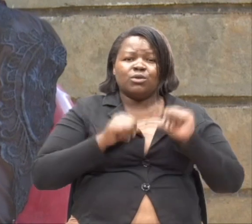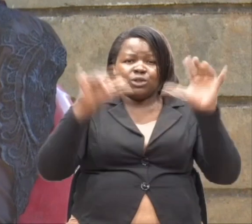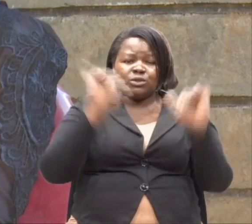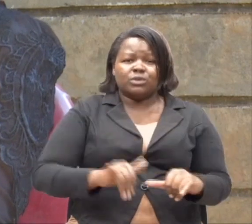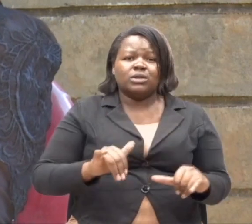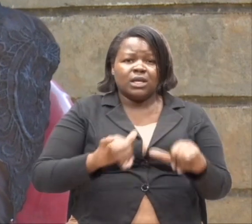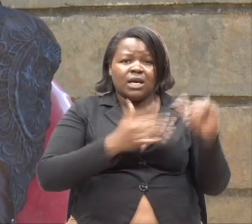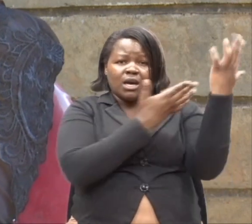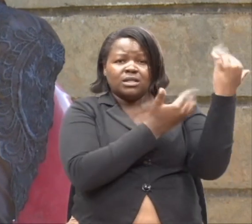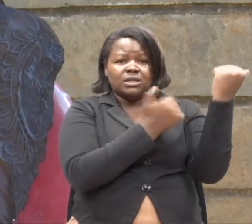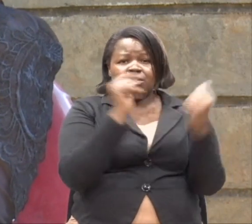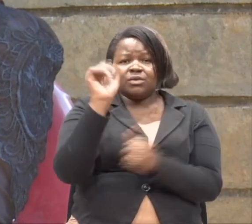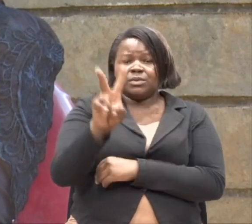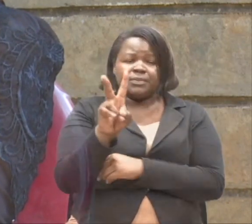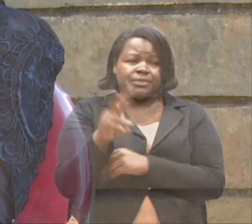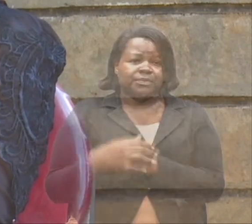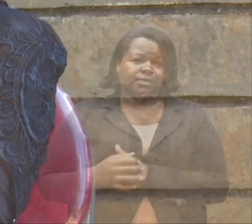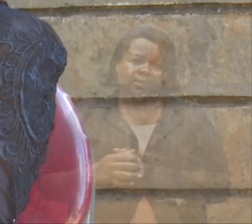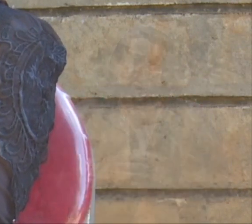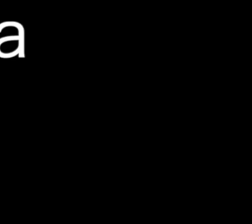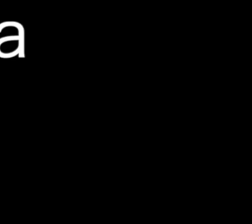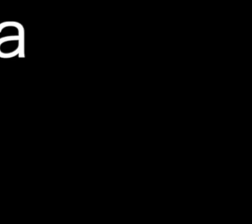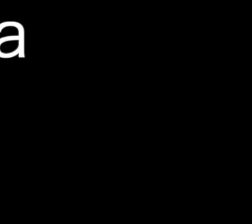katika runinga yako ya Optional Kenya.